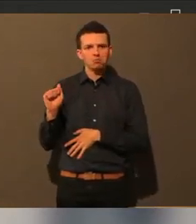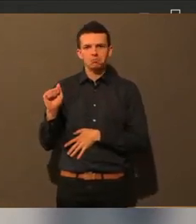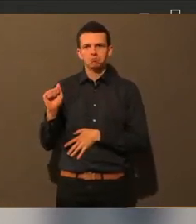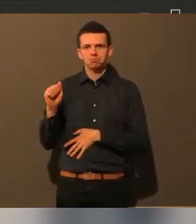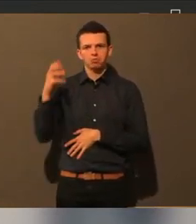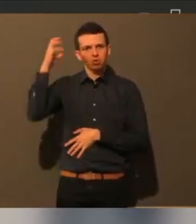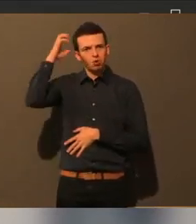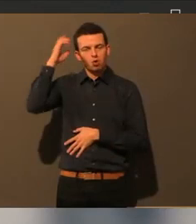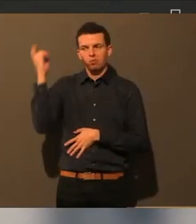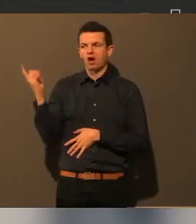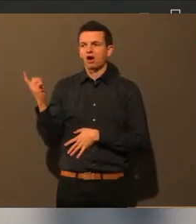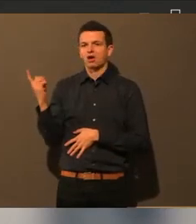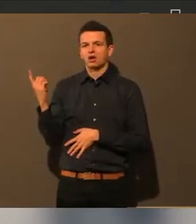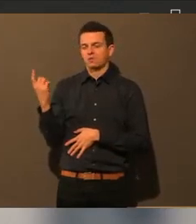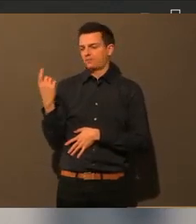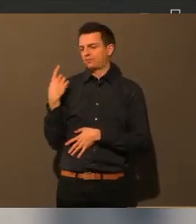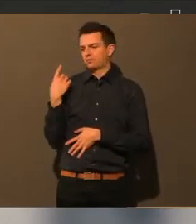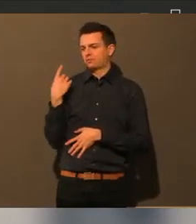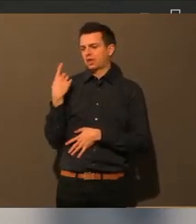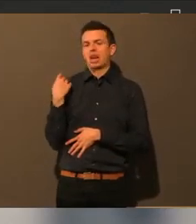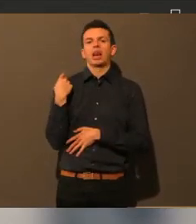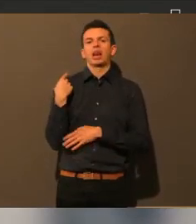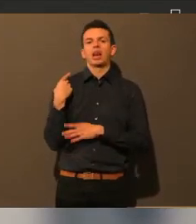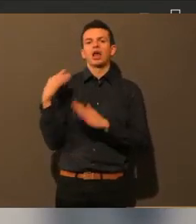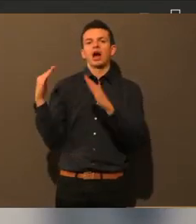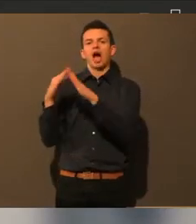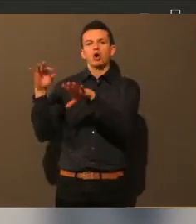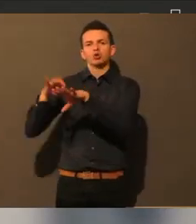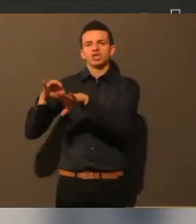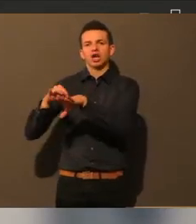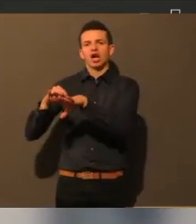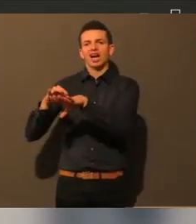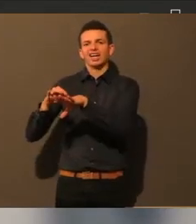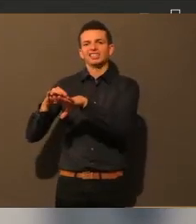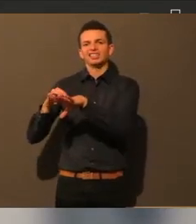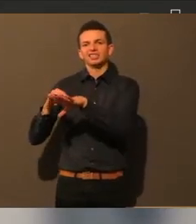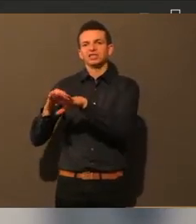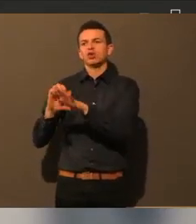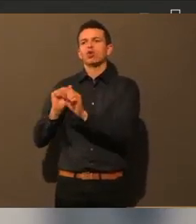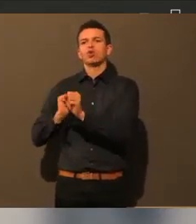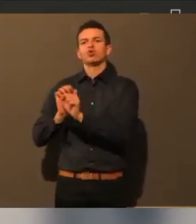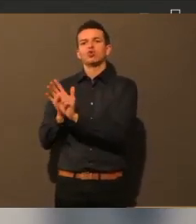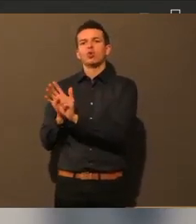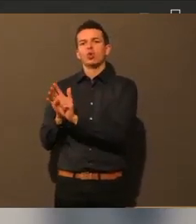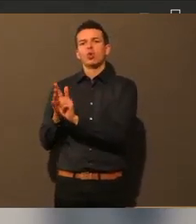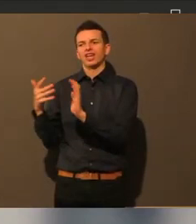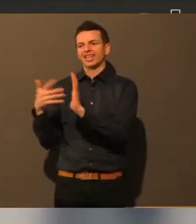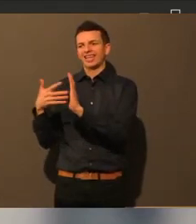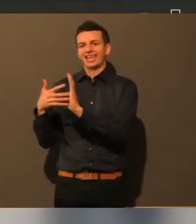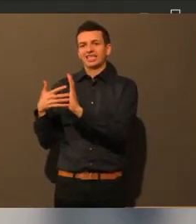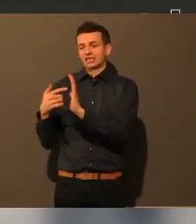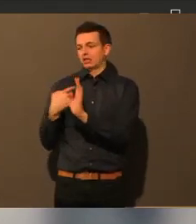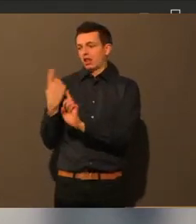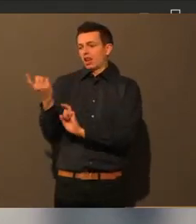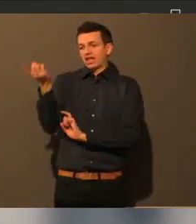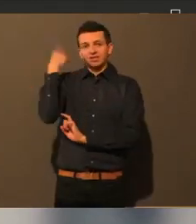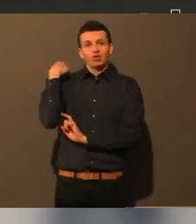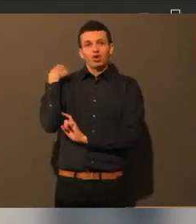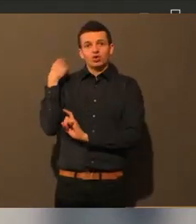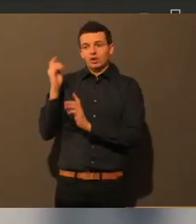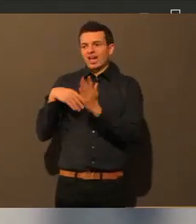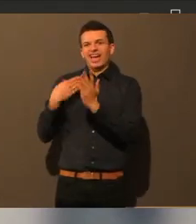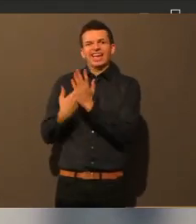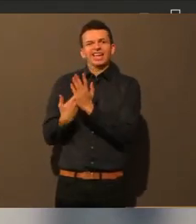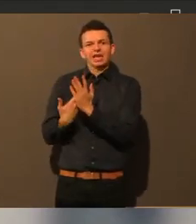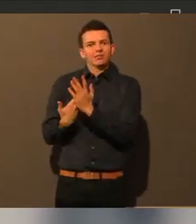-Test gemacht hat beim Hausarzt. Das Ergebnis ist bis heute noch nicht da. Der Test ist somit ungültig. Und wieso werden im Testzentrum keine